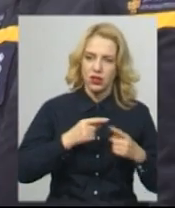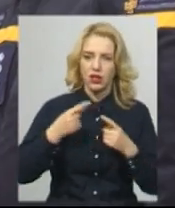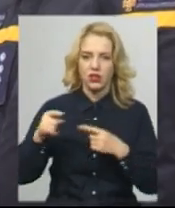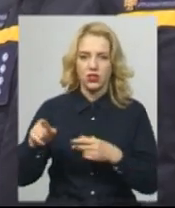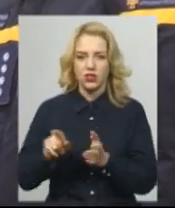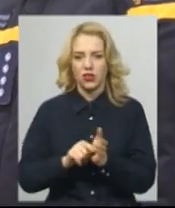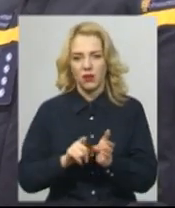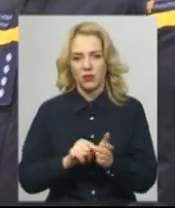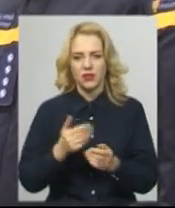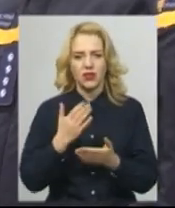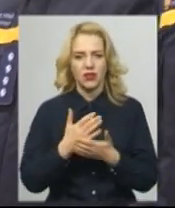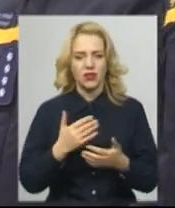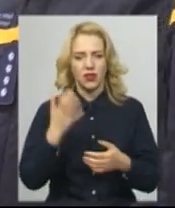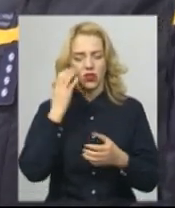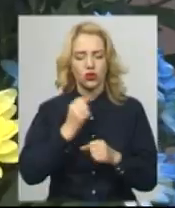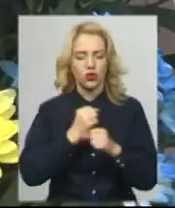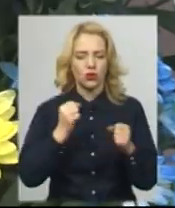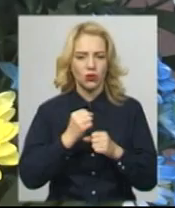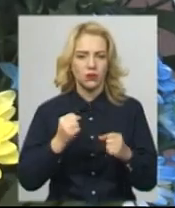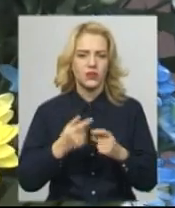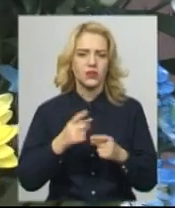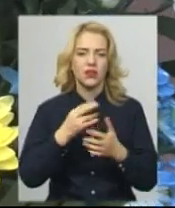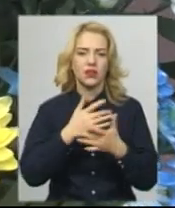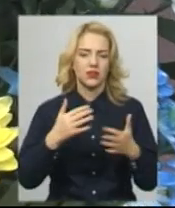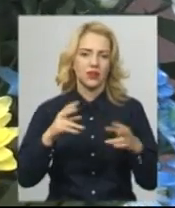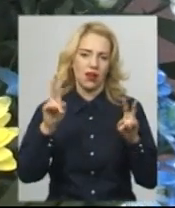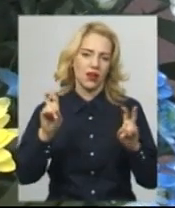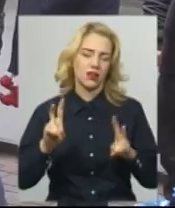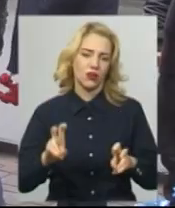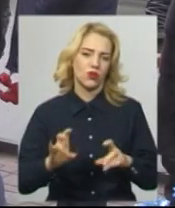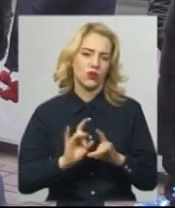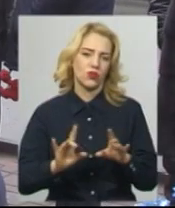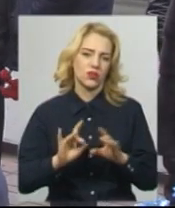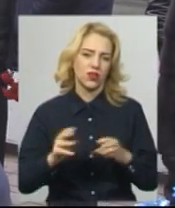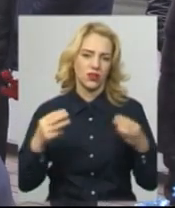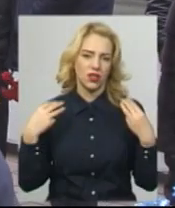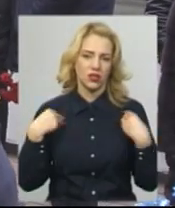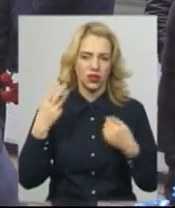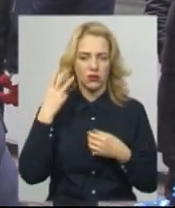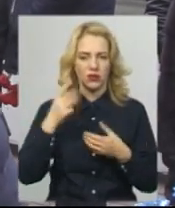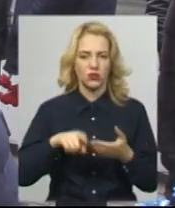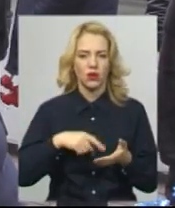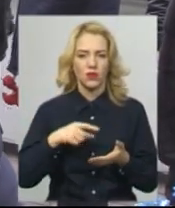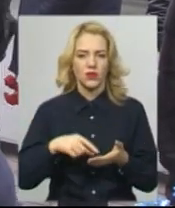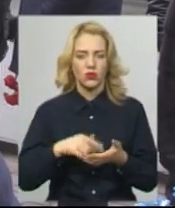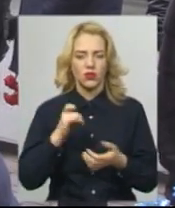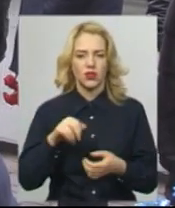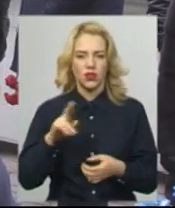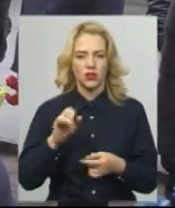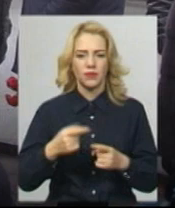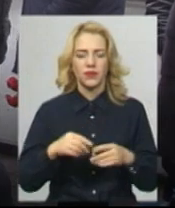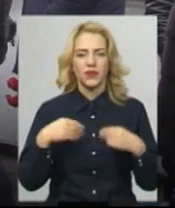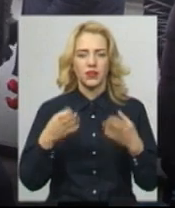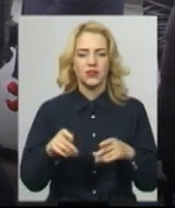чорнобильців різних категорій, каже заступник начальника управління операції соціального захисту населення Хмельницької міської ради Юрій Коновалов. На дитсі матеріальна